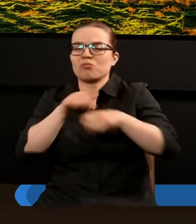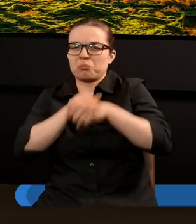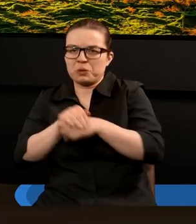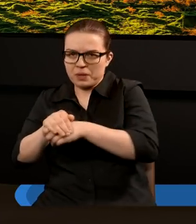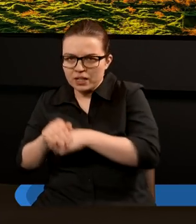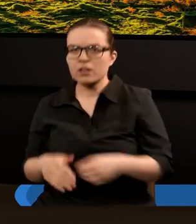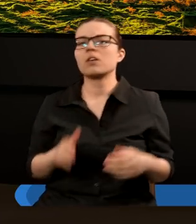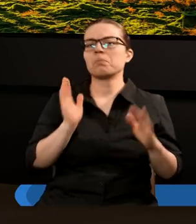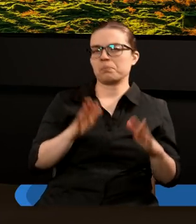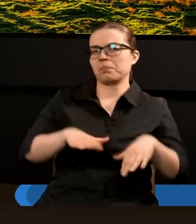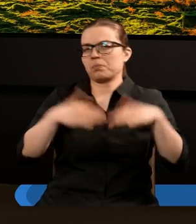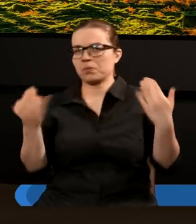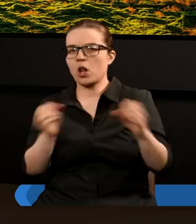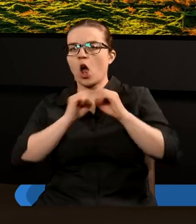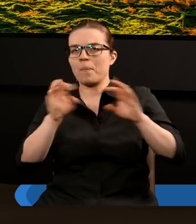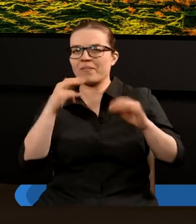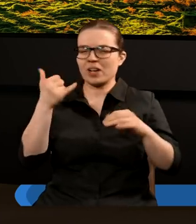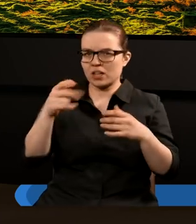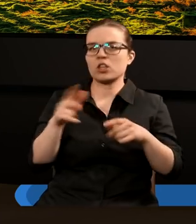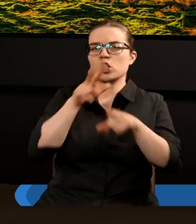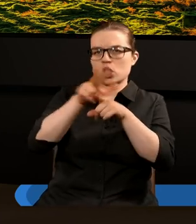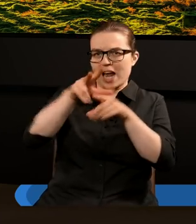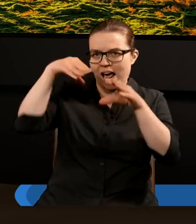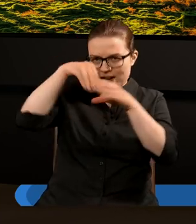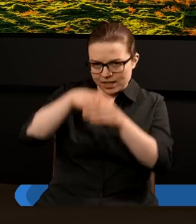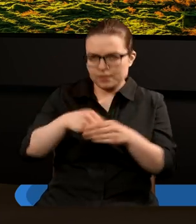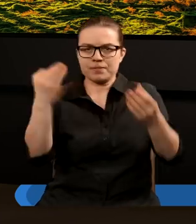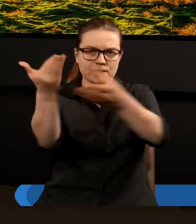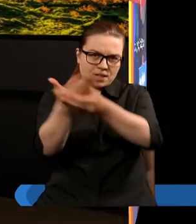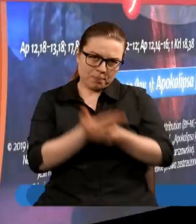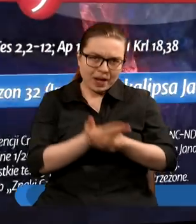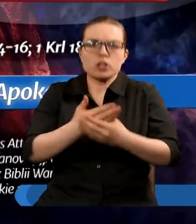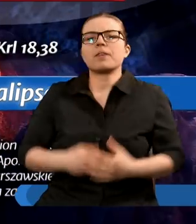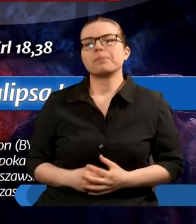będziemy otwierali objawienie na rozdziale 13. Zapraszam.